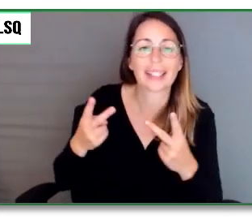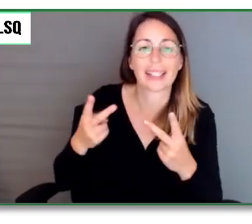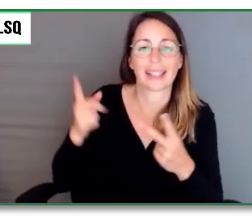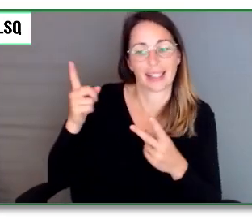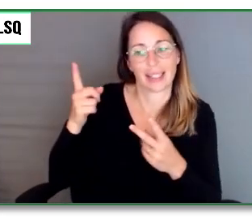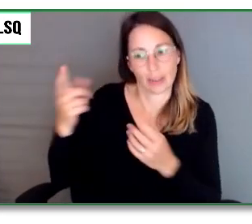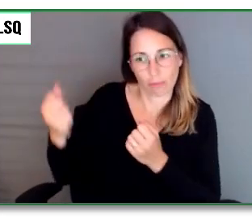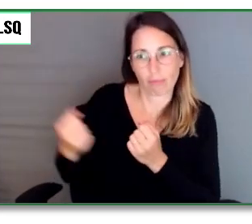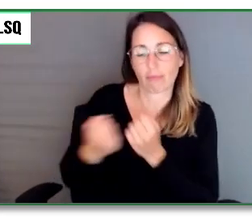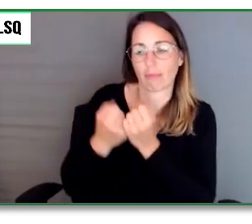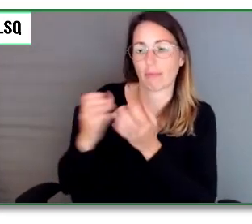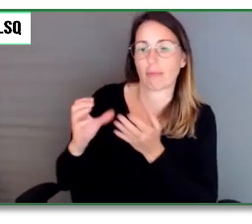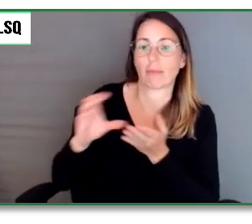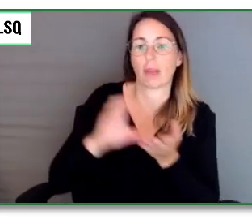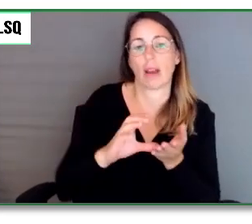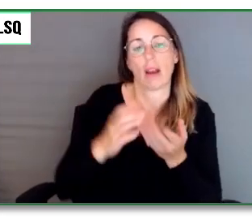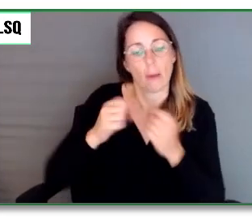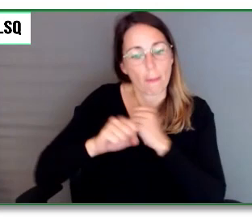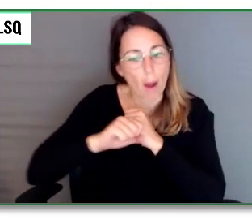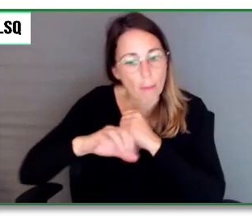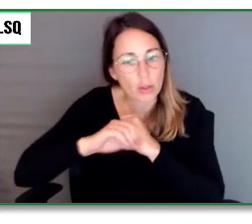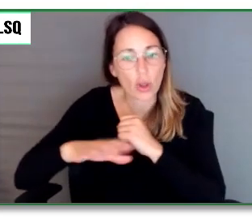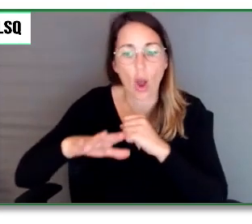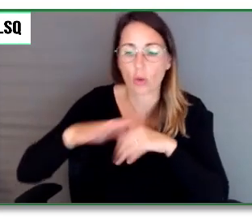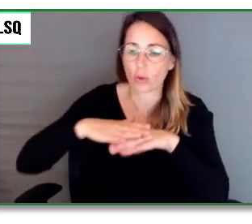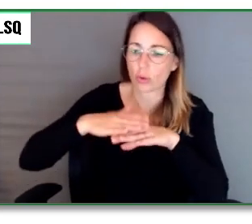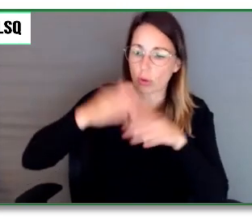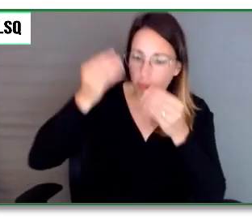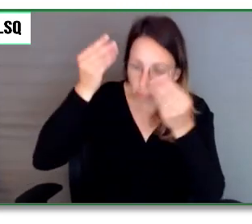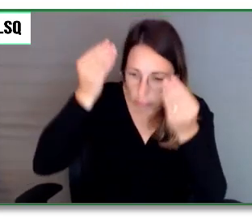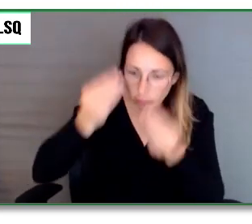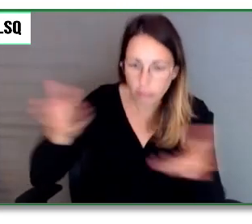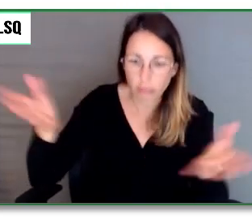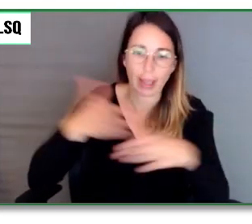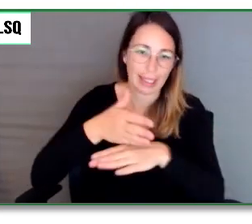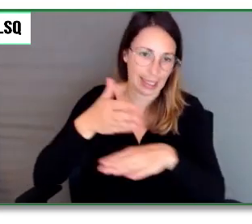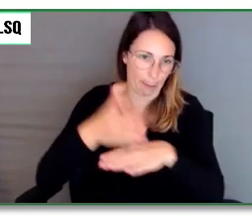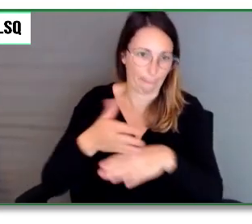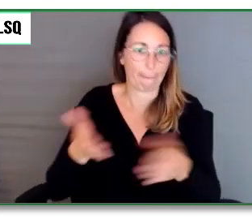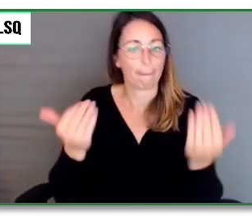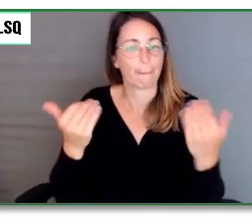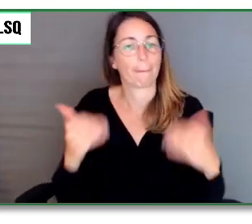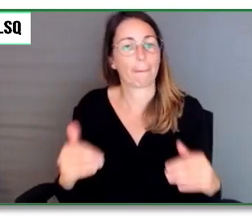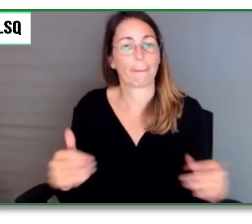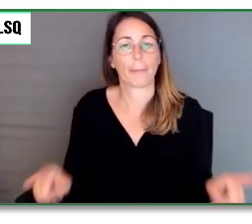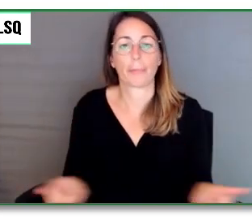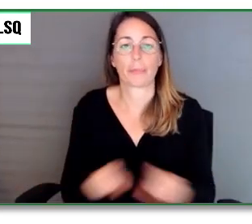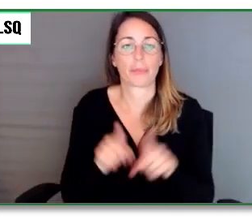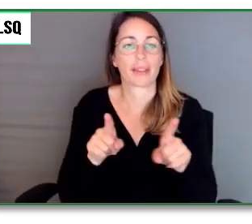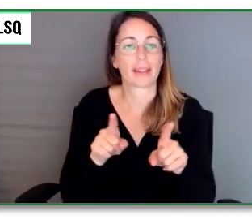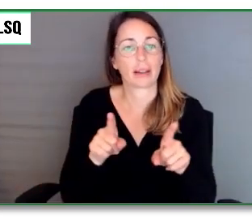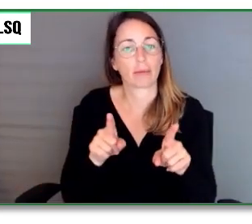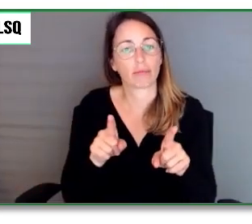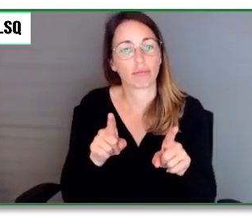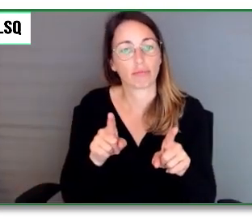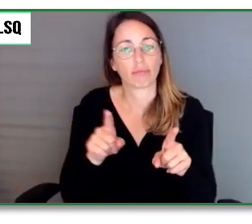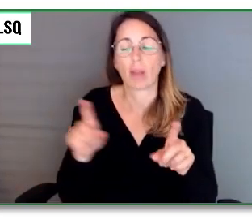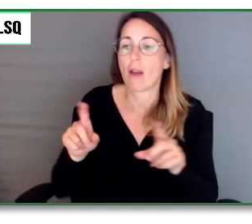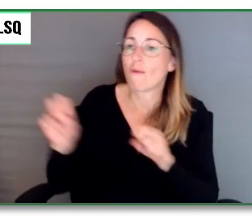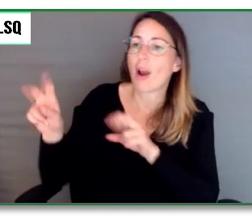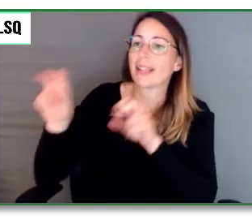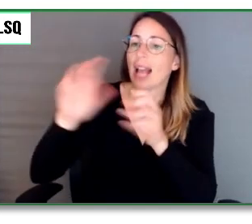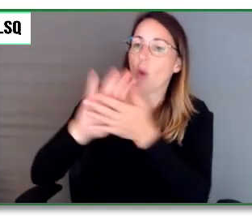promotion d'accessibilité. Et nous travaillons également avec l'industrie des voyages pour que